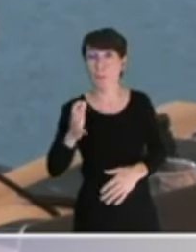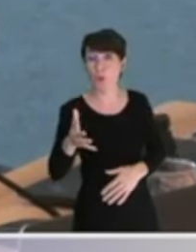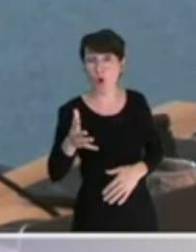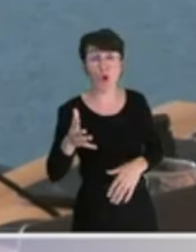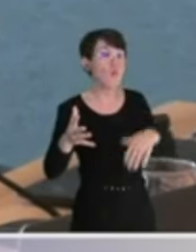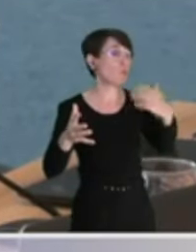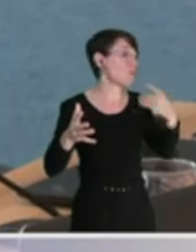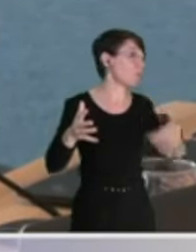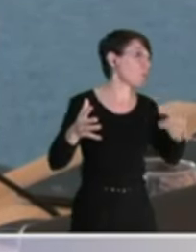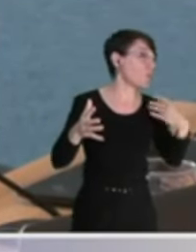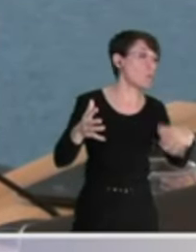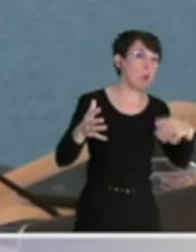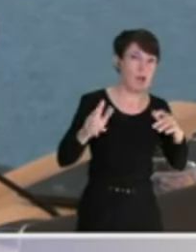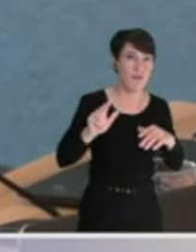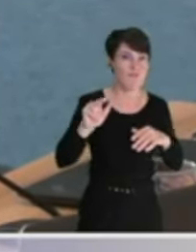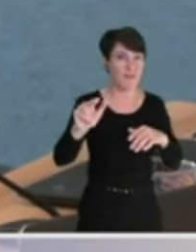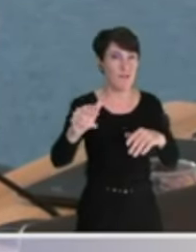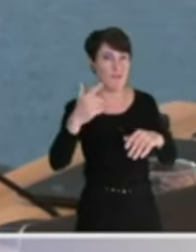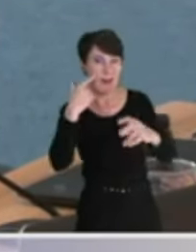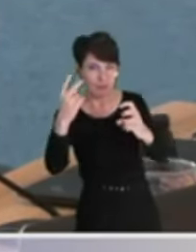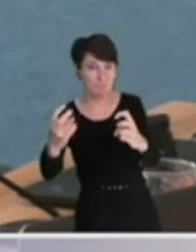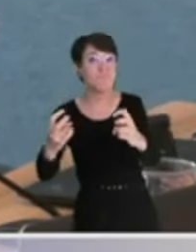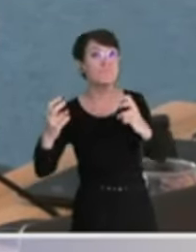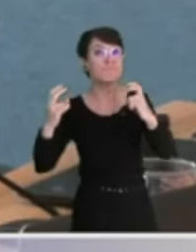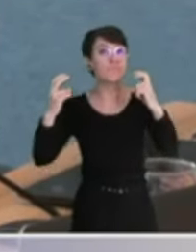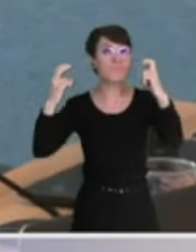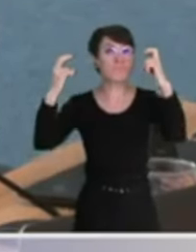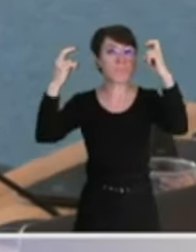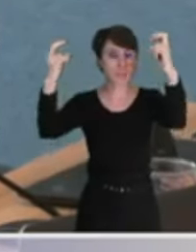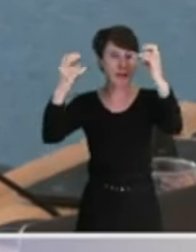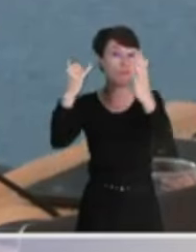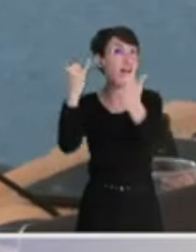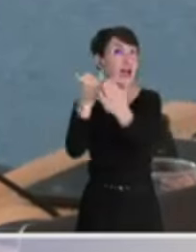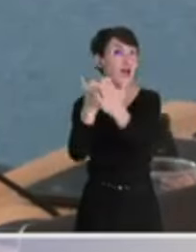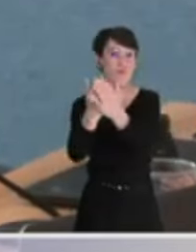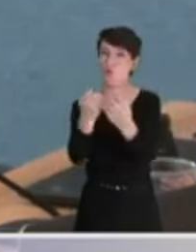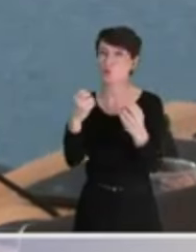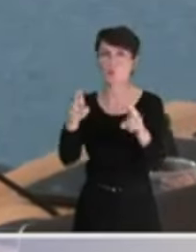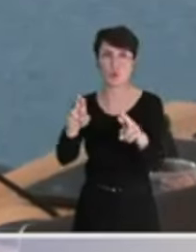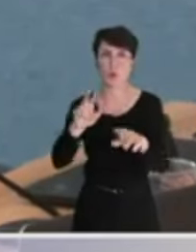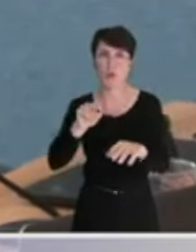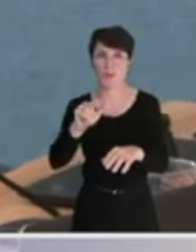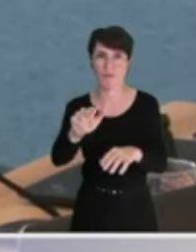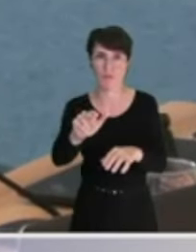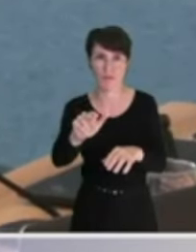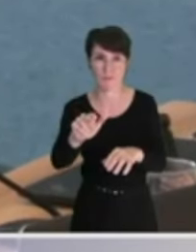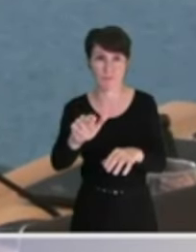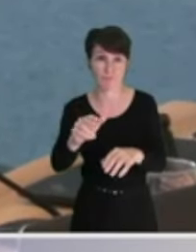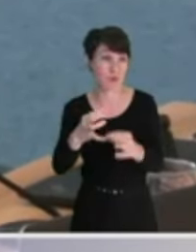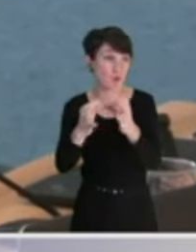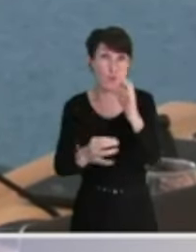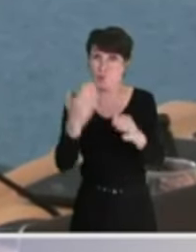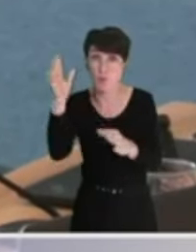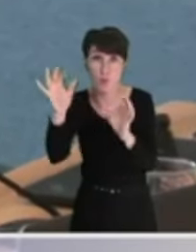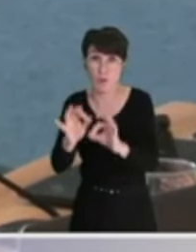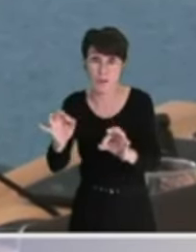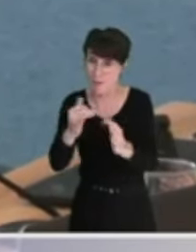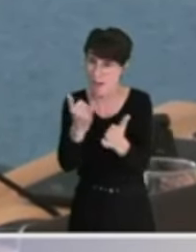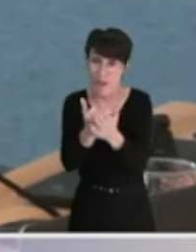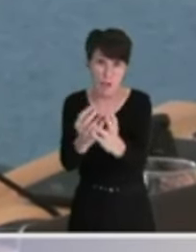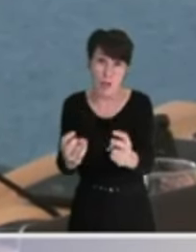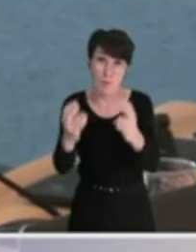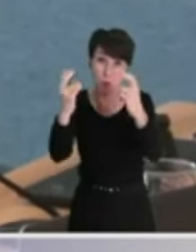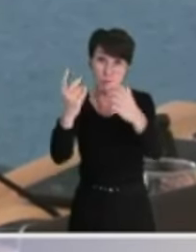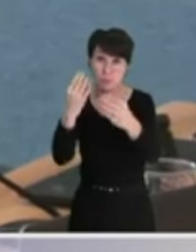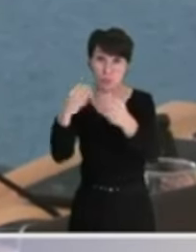conduira à une augmentation très forte d'impôts dans le mandat. Il n a pas d'autre solution que les impôts et la